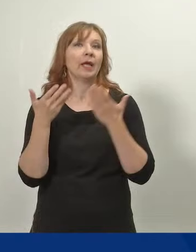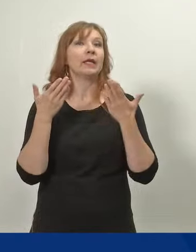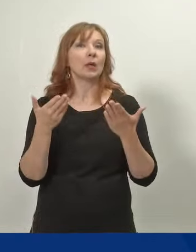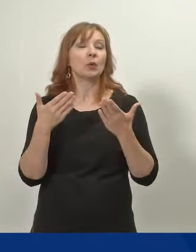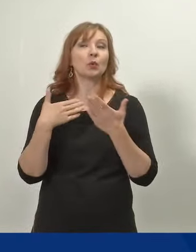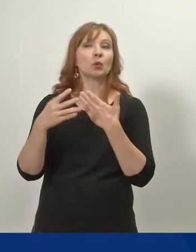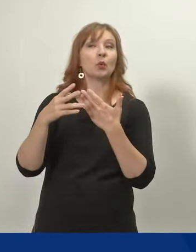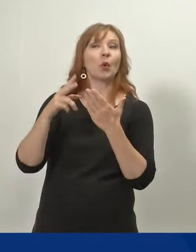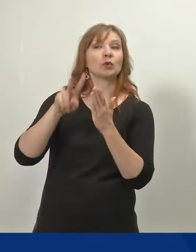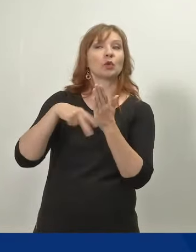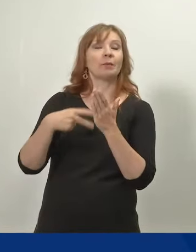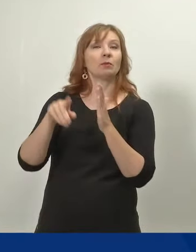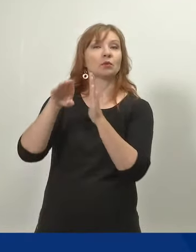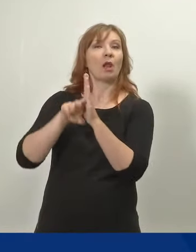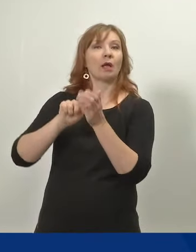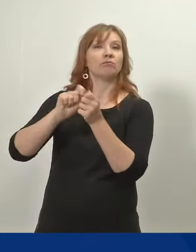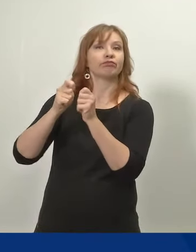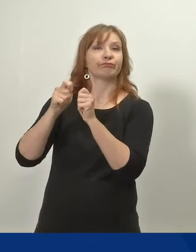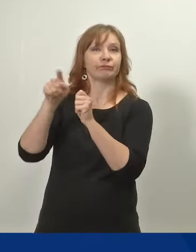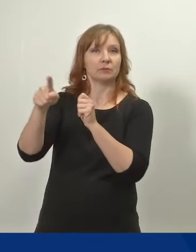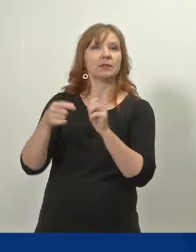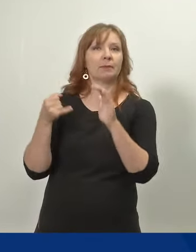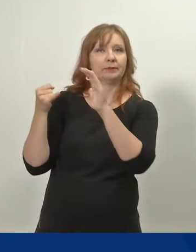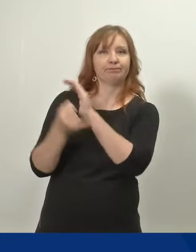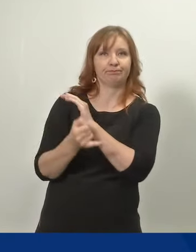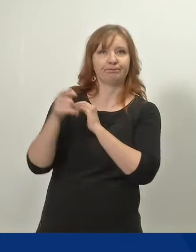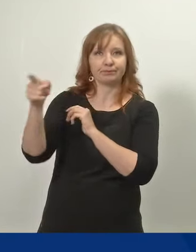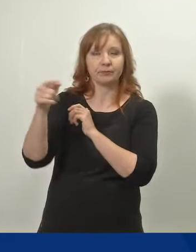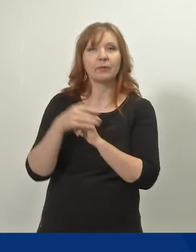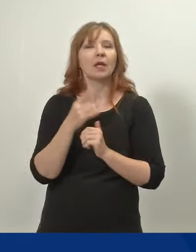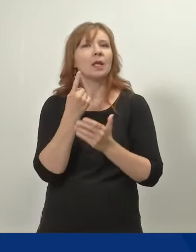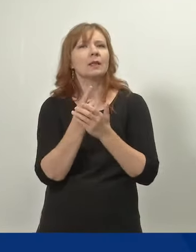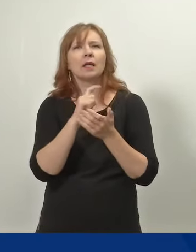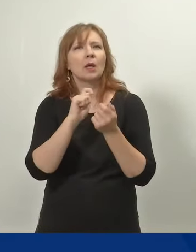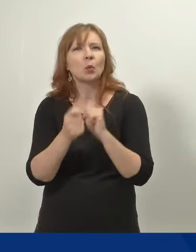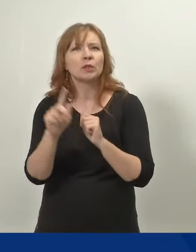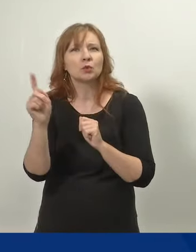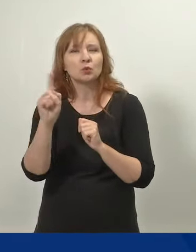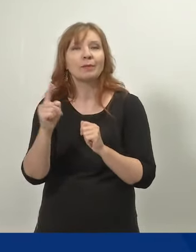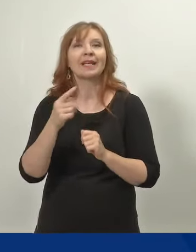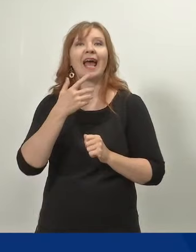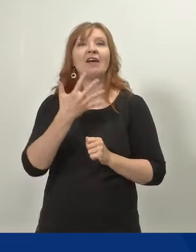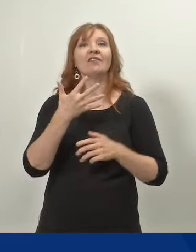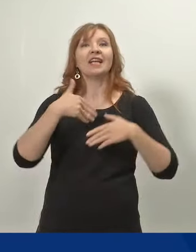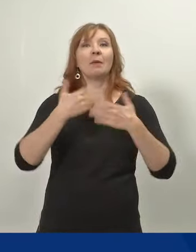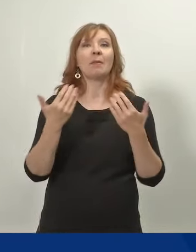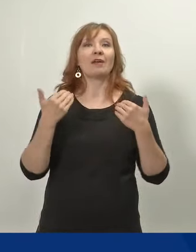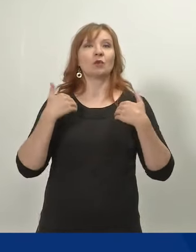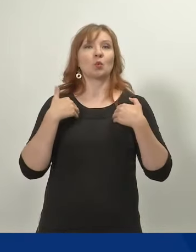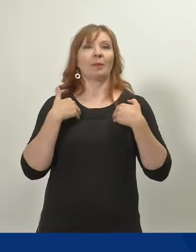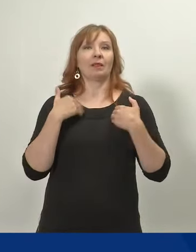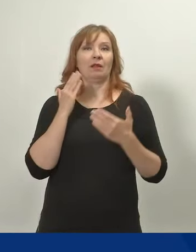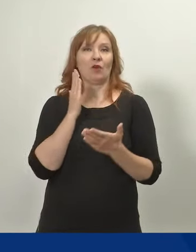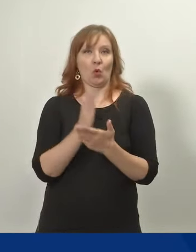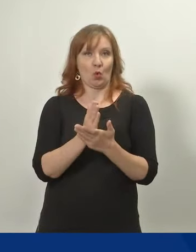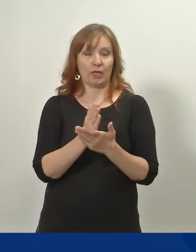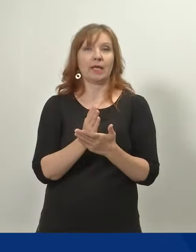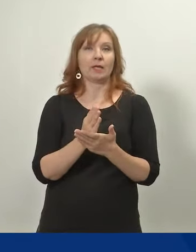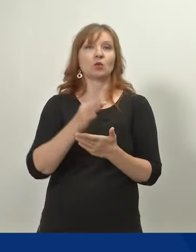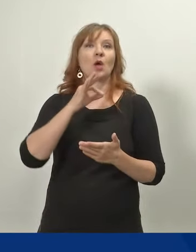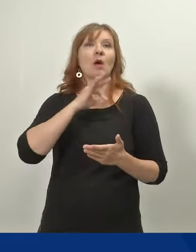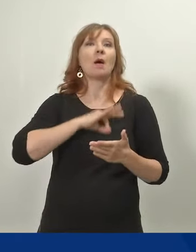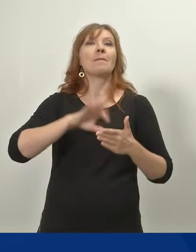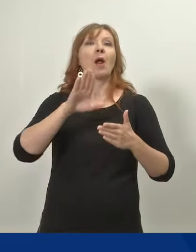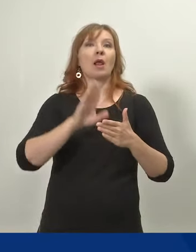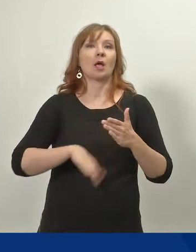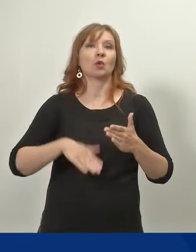nyt työsopimuslakia. Siinä tärkeänä uudistuksena on viiden päivän subjektiivinen oikeus palkattomaan